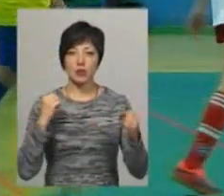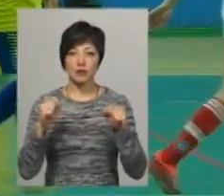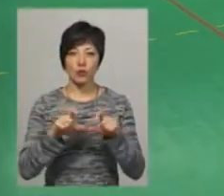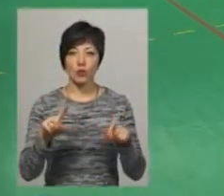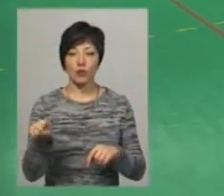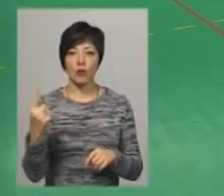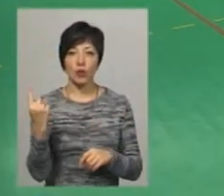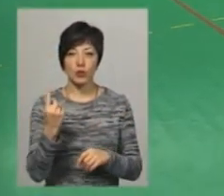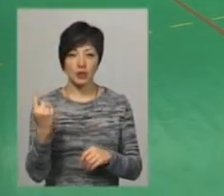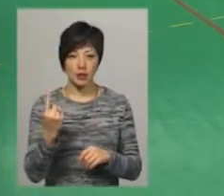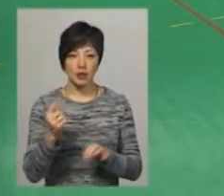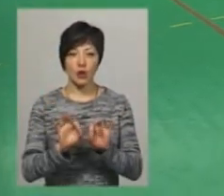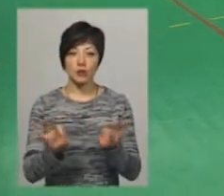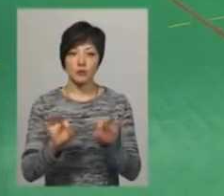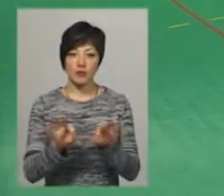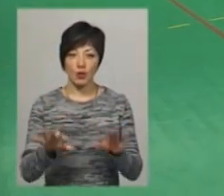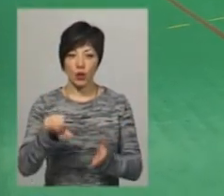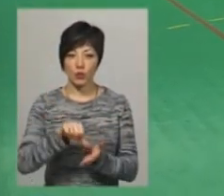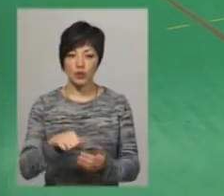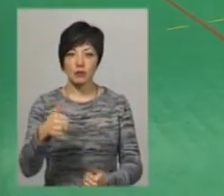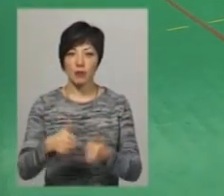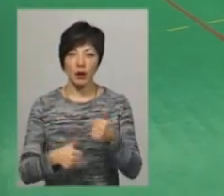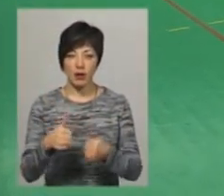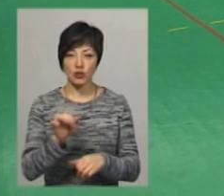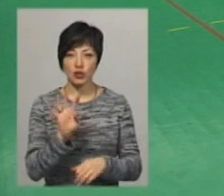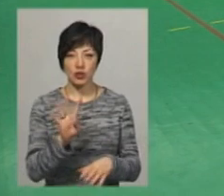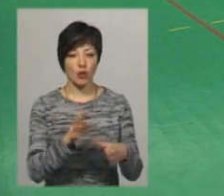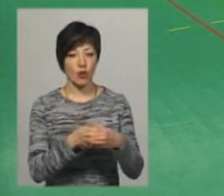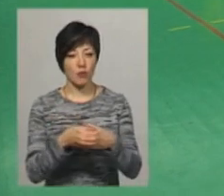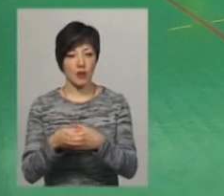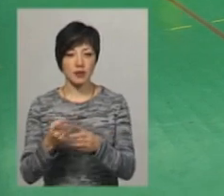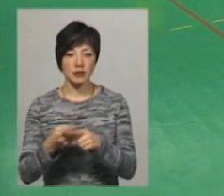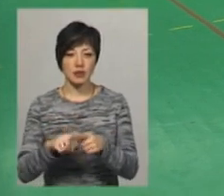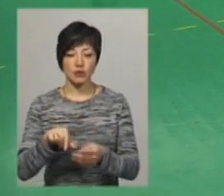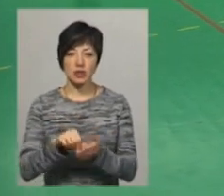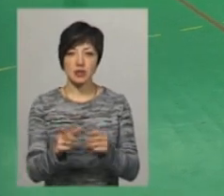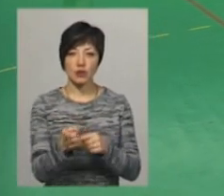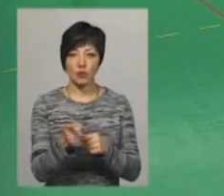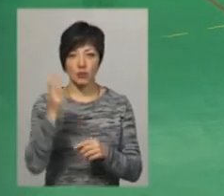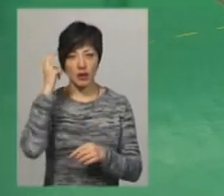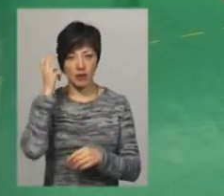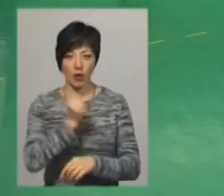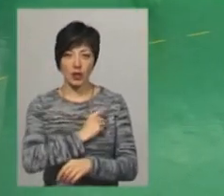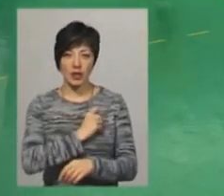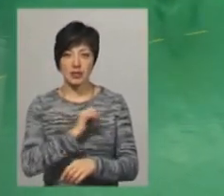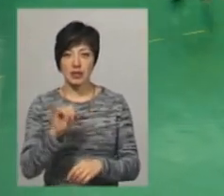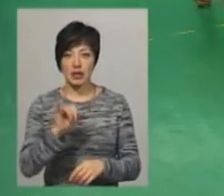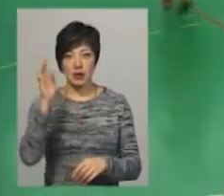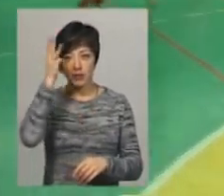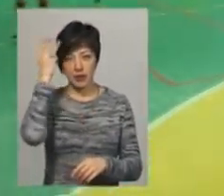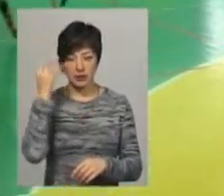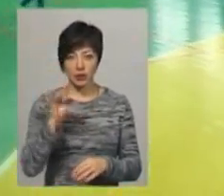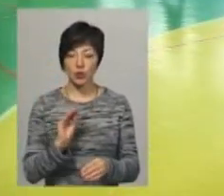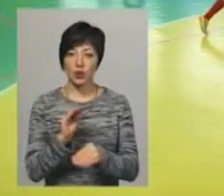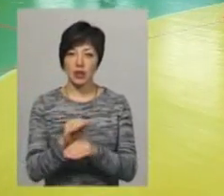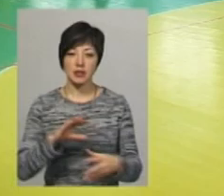Олександр Осадський розповідає, участь у змаганнях беруть чотири команди. Це учасники з Тернополя, Києва, Одеси і Хмельницького. Та